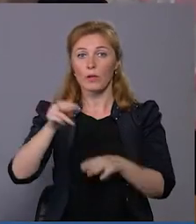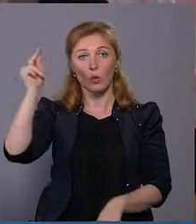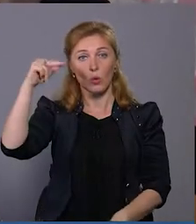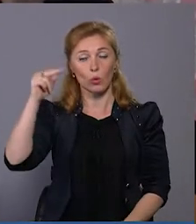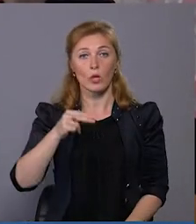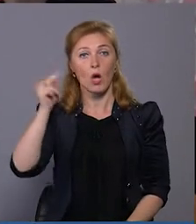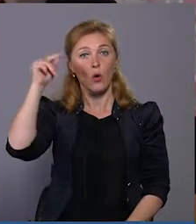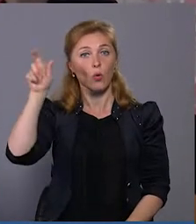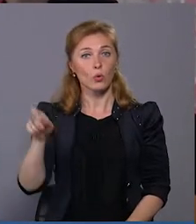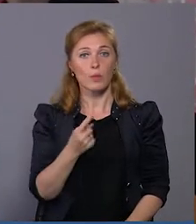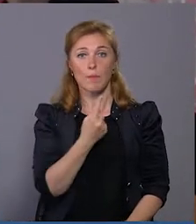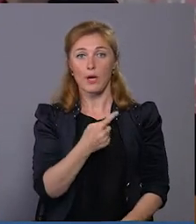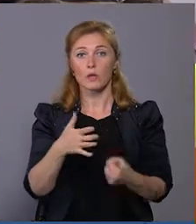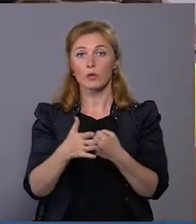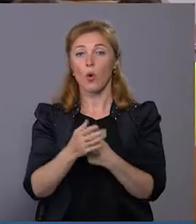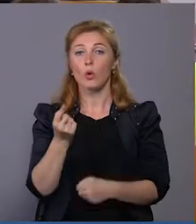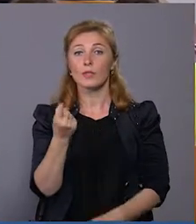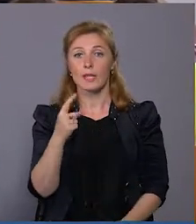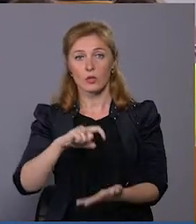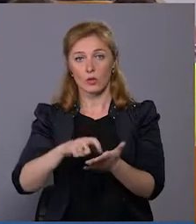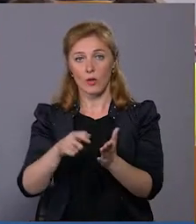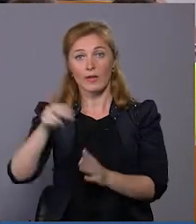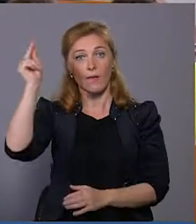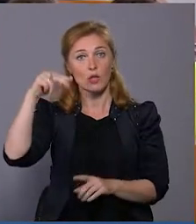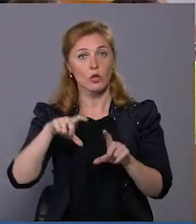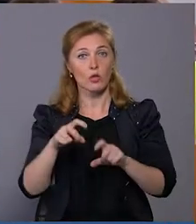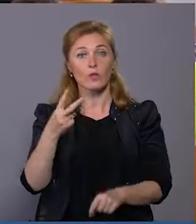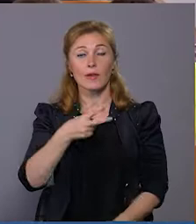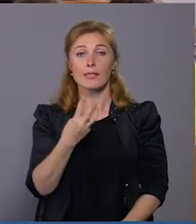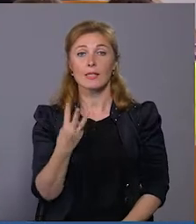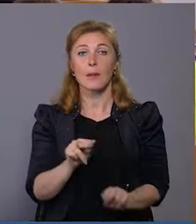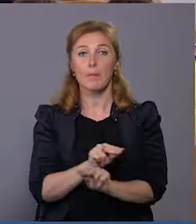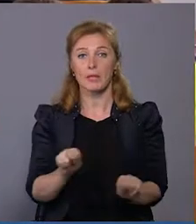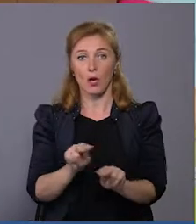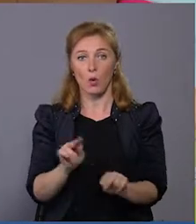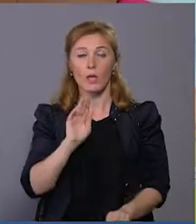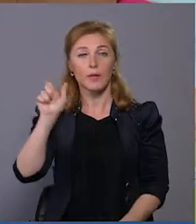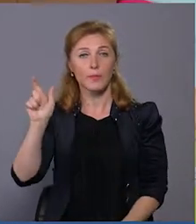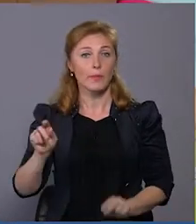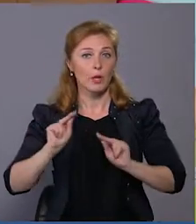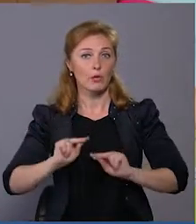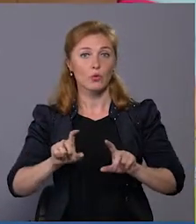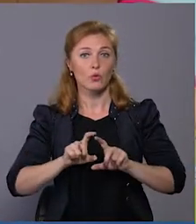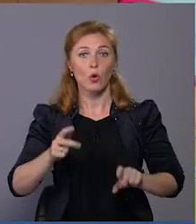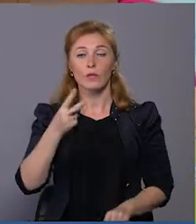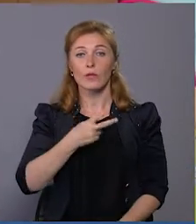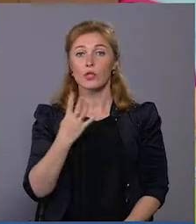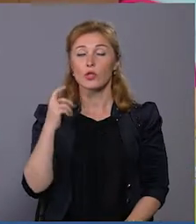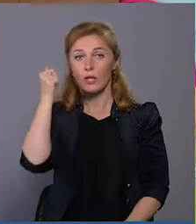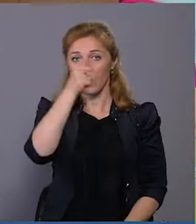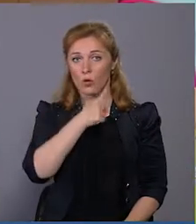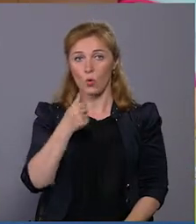від першого до одинадцятого класів. У навчальному закладі 23 педагоги. Лариса Іванівна працює у школі 24 роки.